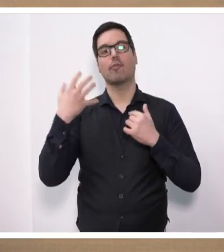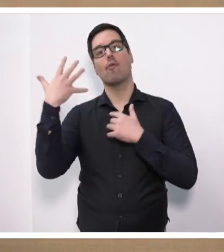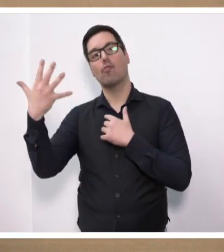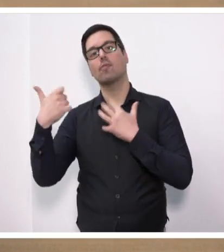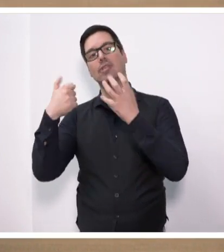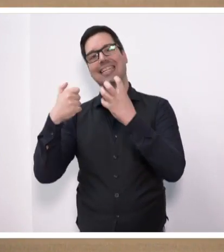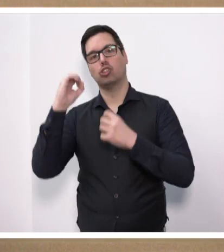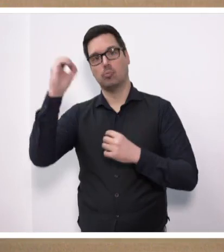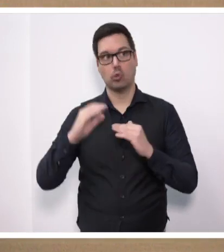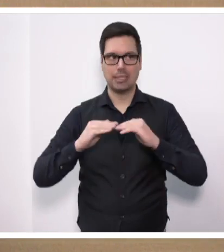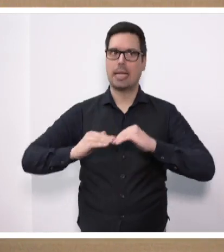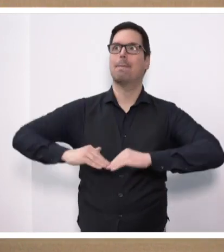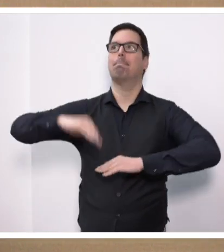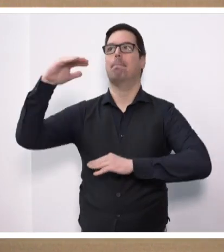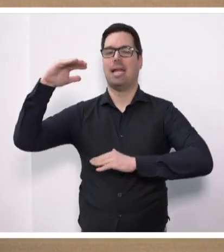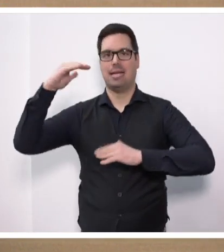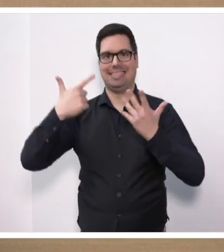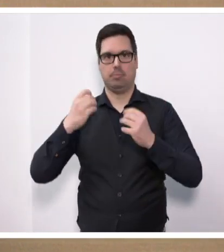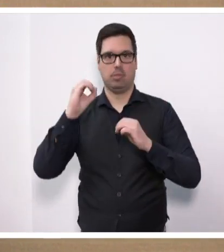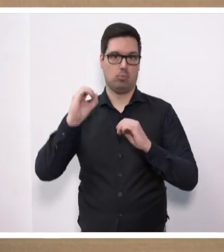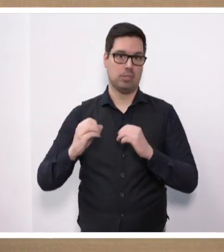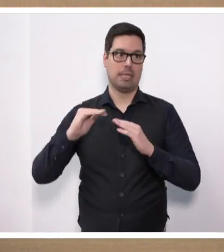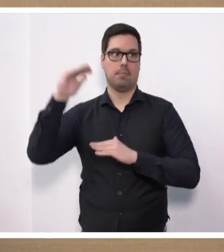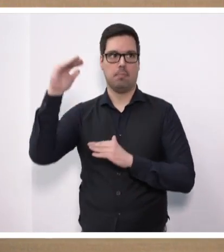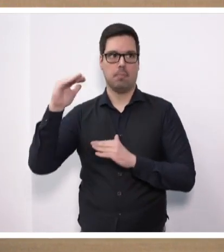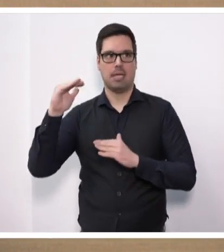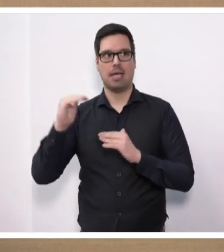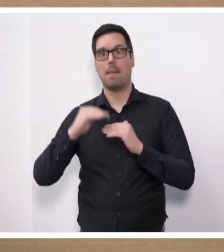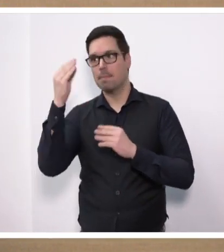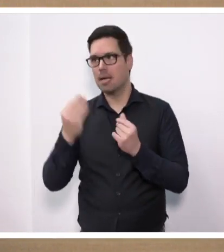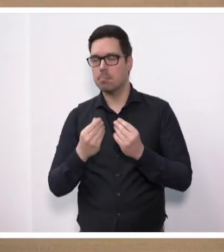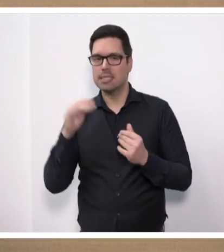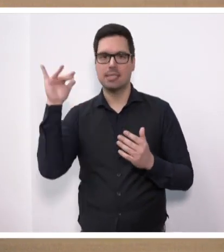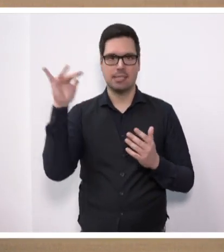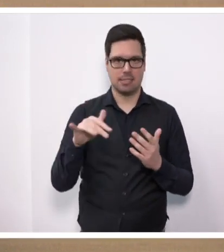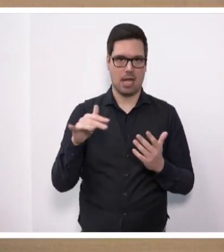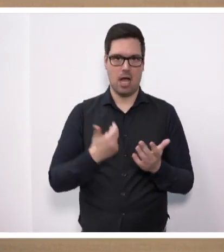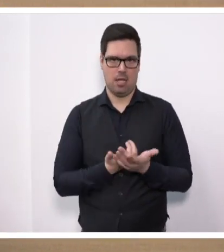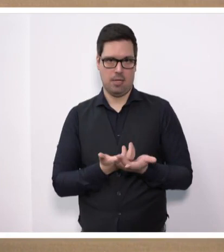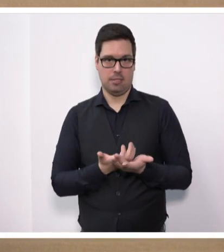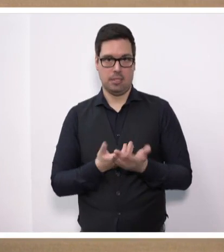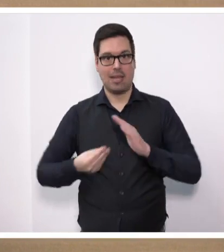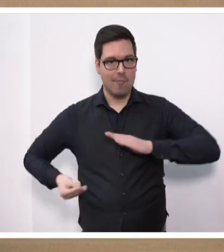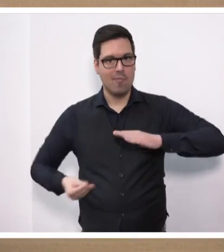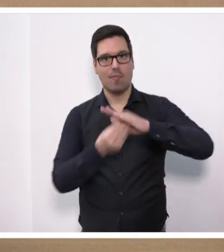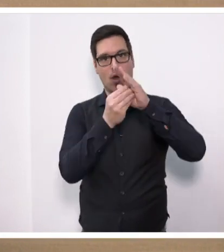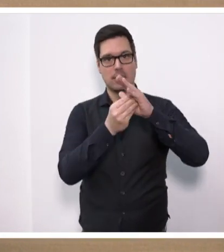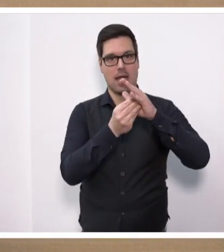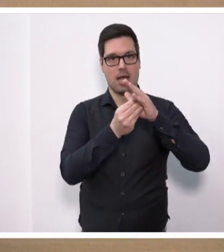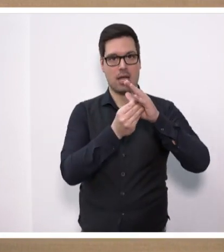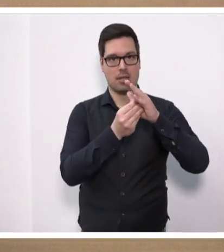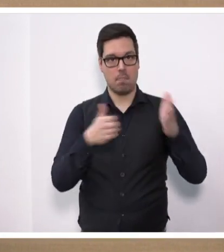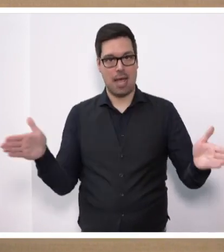aufstocken können. Es stehen weitaus mehr Mittel jetzt in dieser Förderperiode zur Verfügung